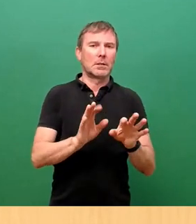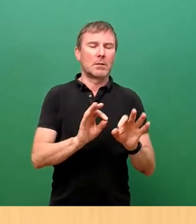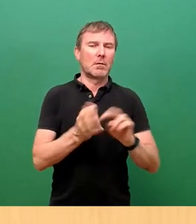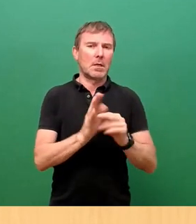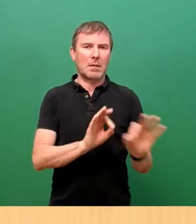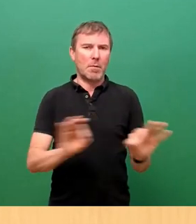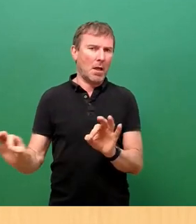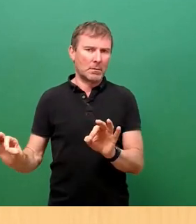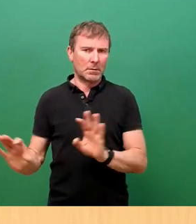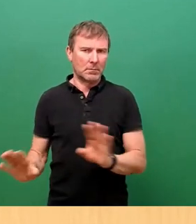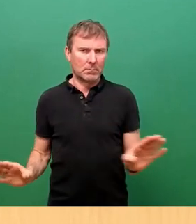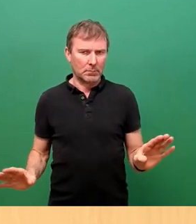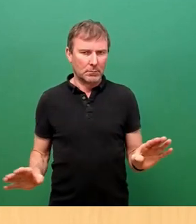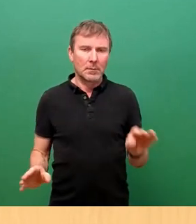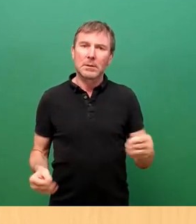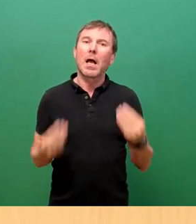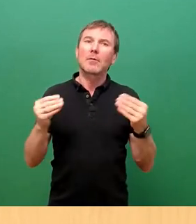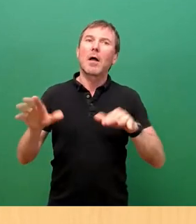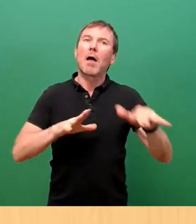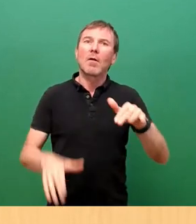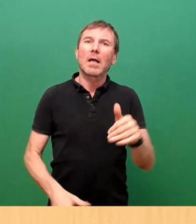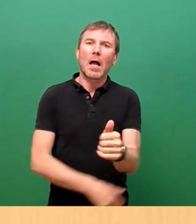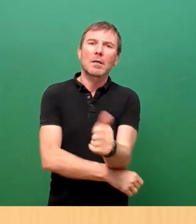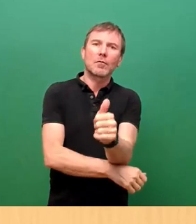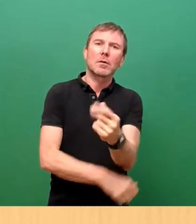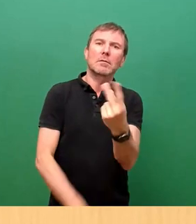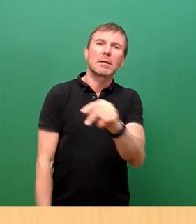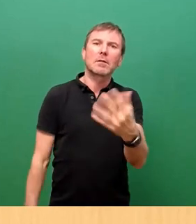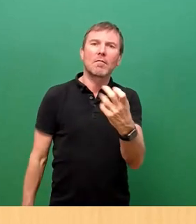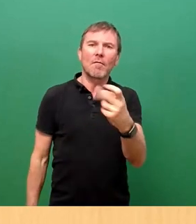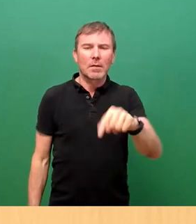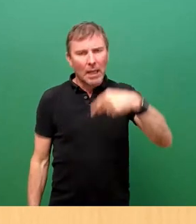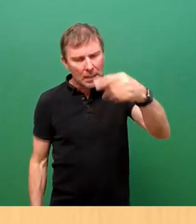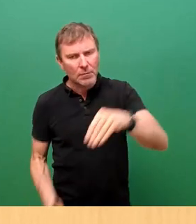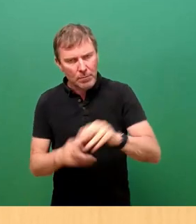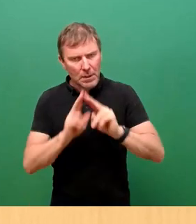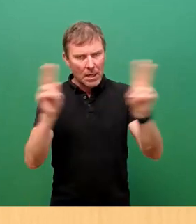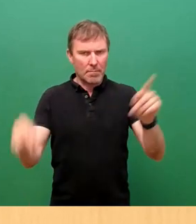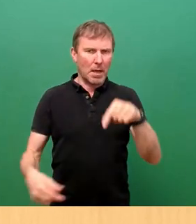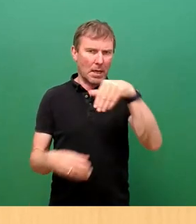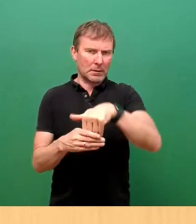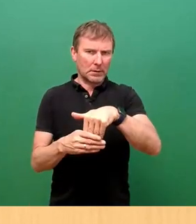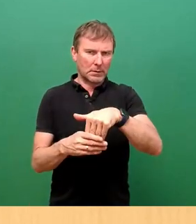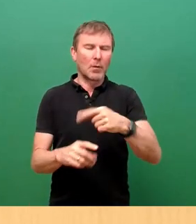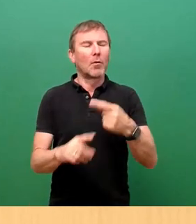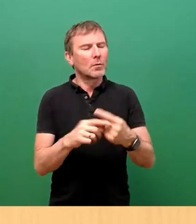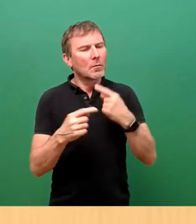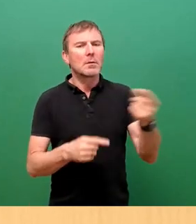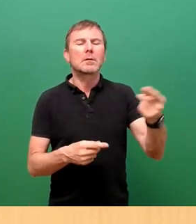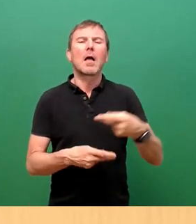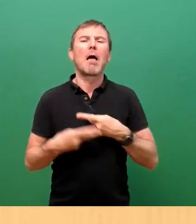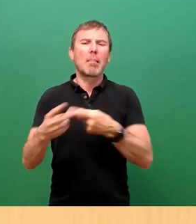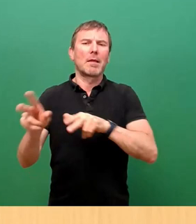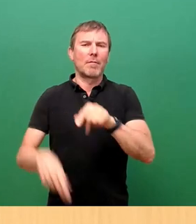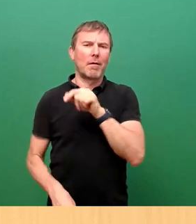Die aktuelle Verkehrsprognose 2035 wird berücksichtigt. Genauso, was angesprochen wurde, Thema Lieferverkehr. Bei der